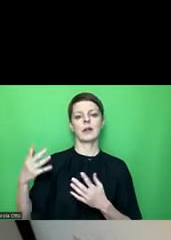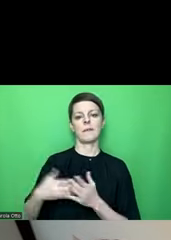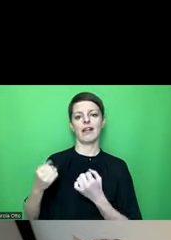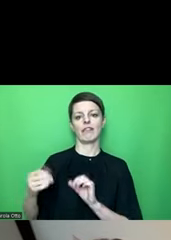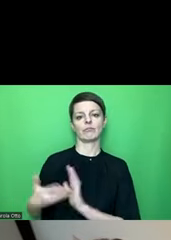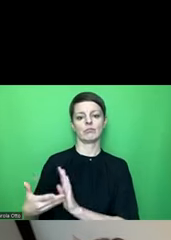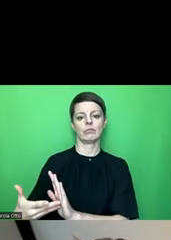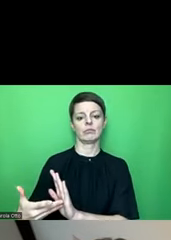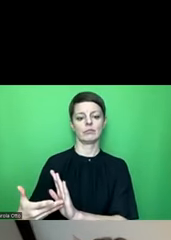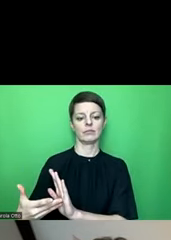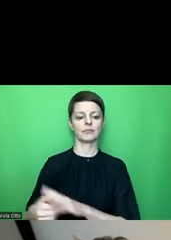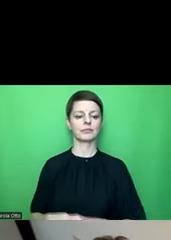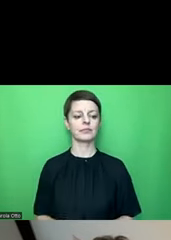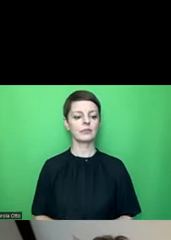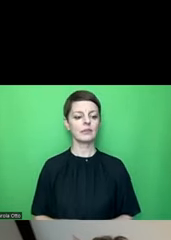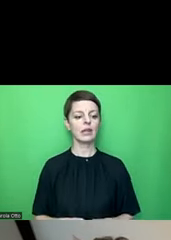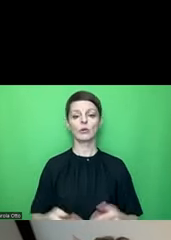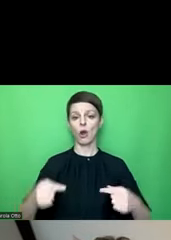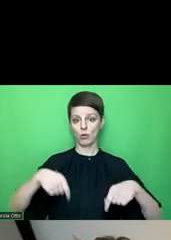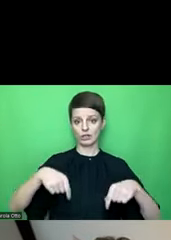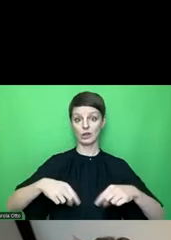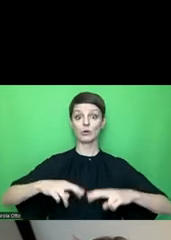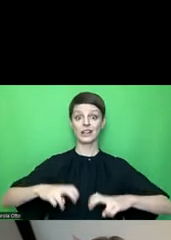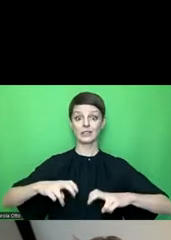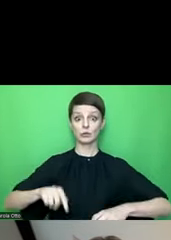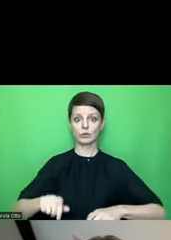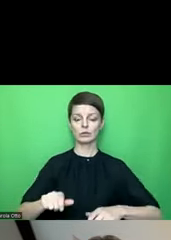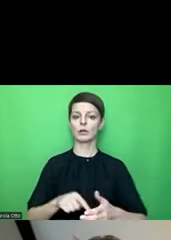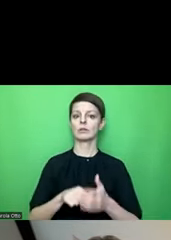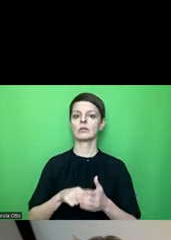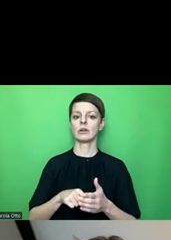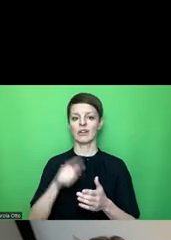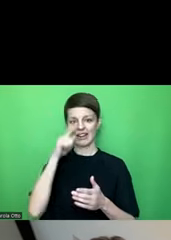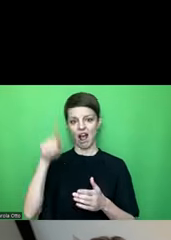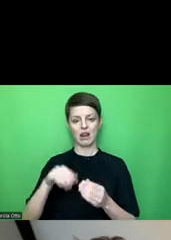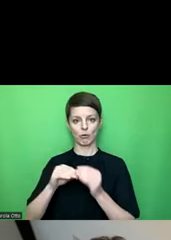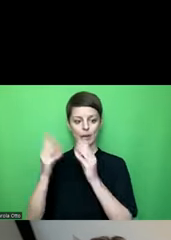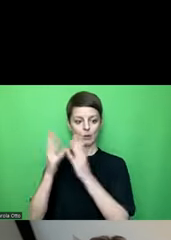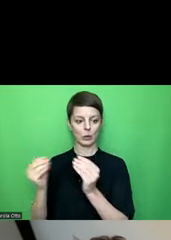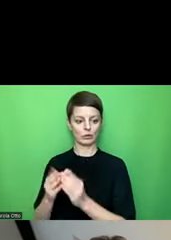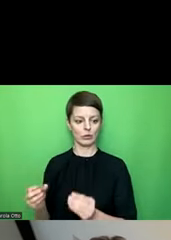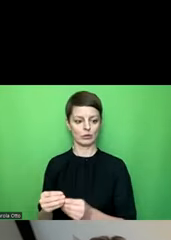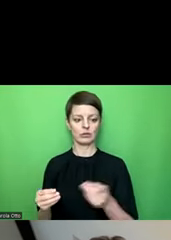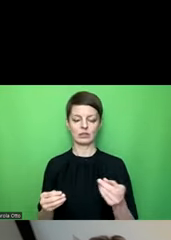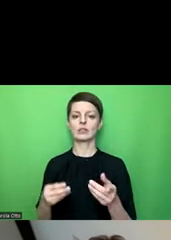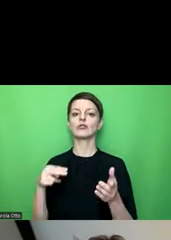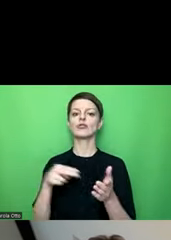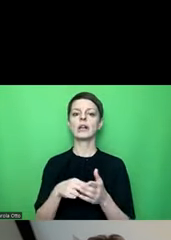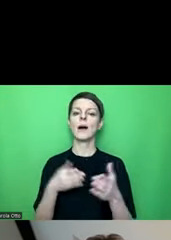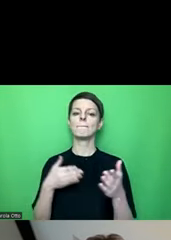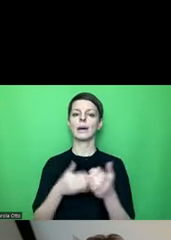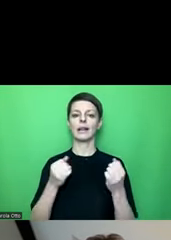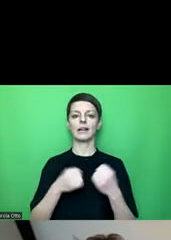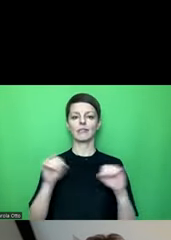entweder untersuchen, das heißt, es gibt Probleme oder wenn ich alle Probleme gelöst habe, dann wird hier stehen, Barrierefreiheit,